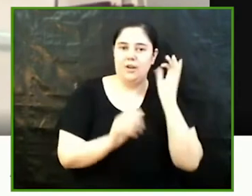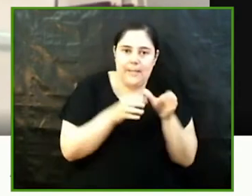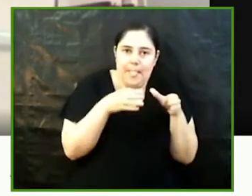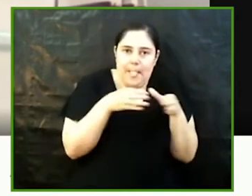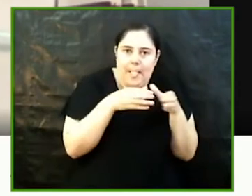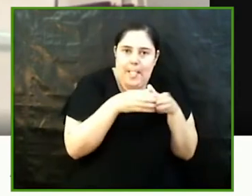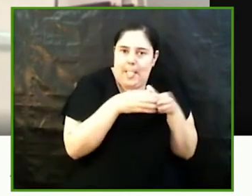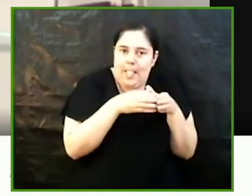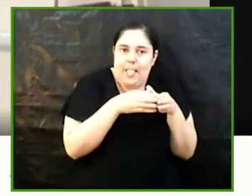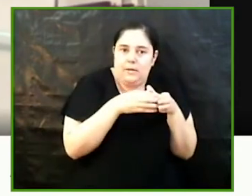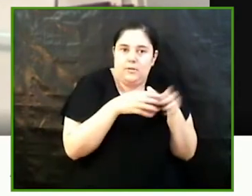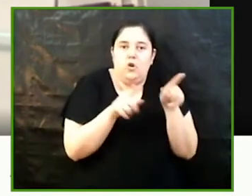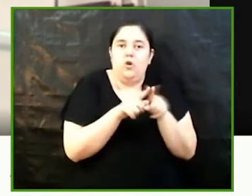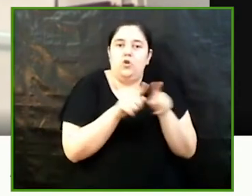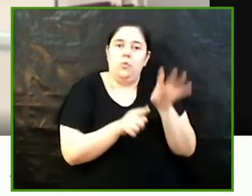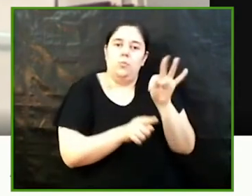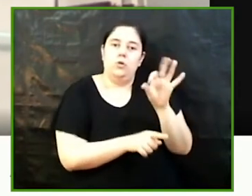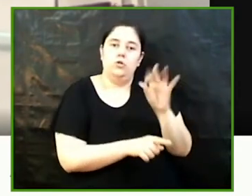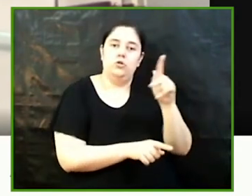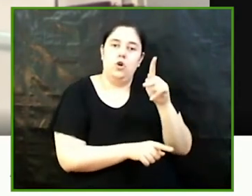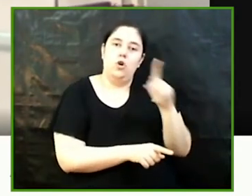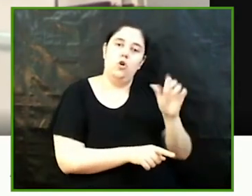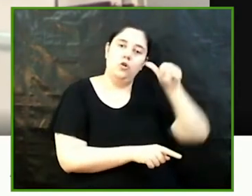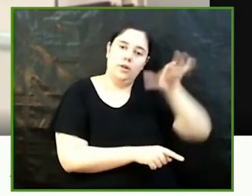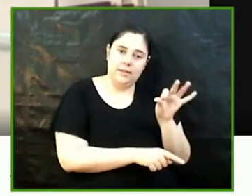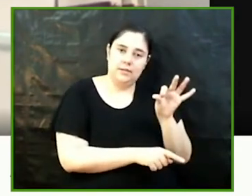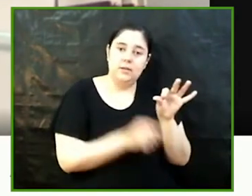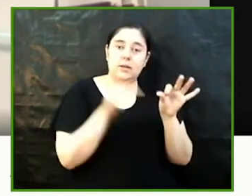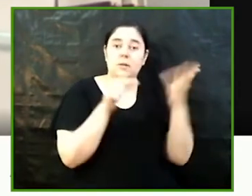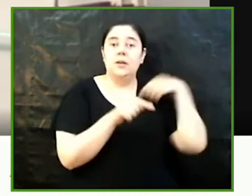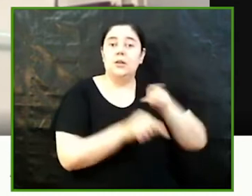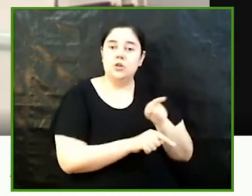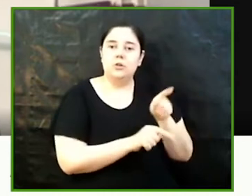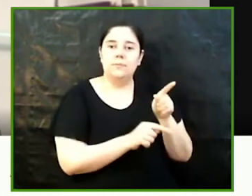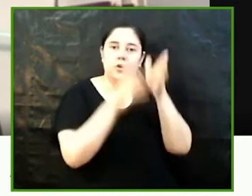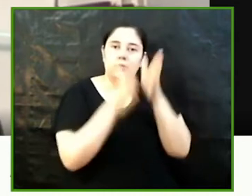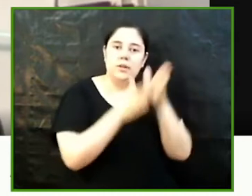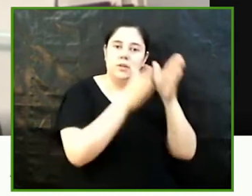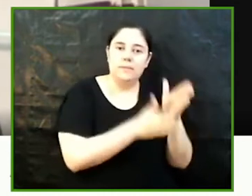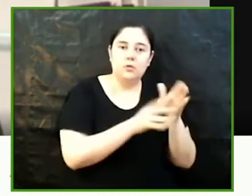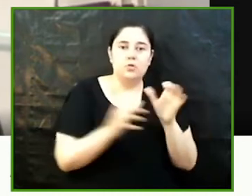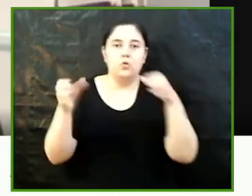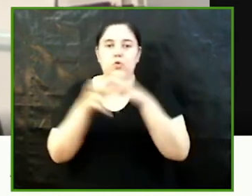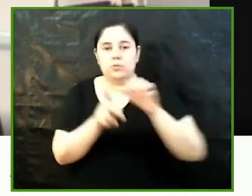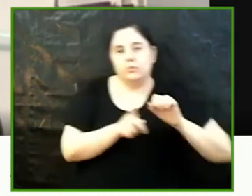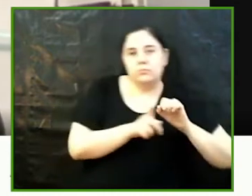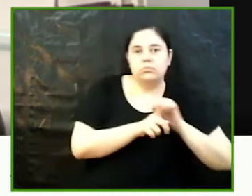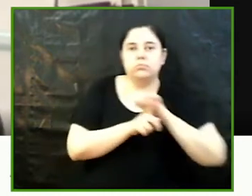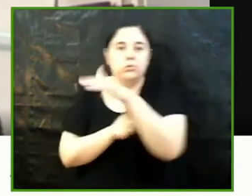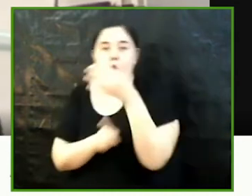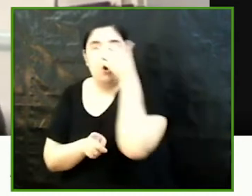converteix en tokens que són individus que no poden tenir influència sobre el grup per la seva condició